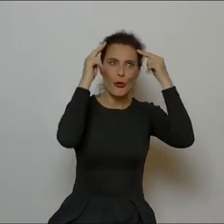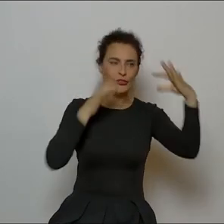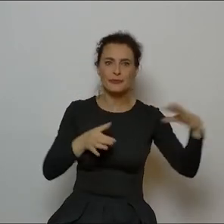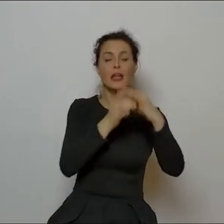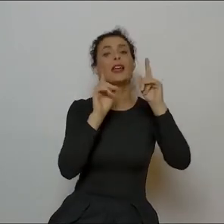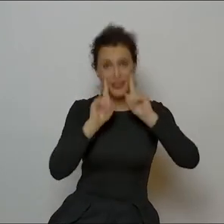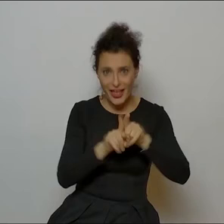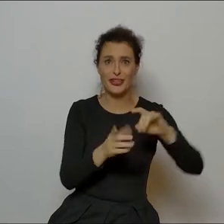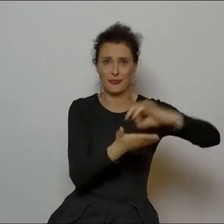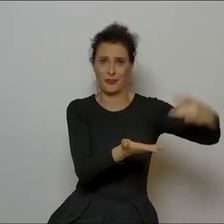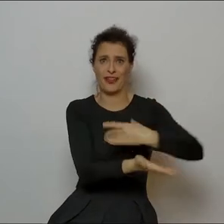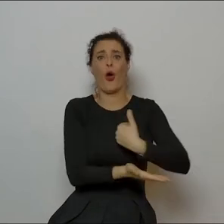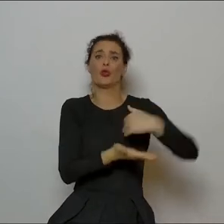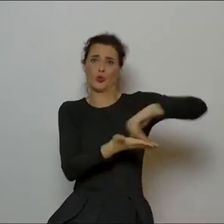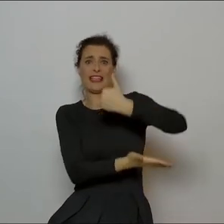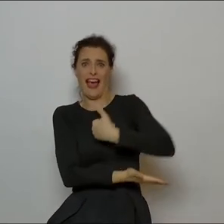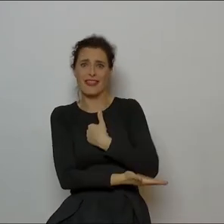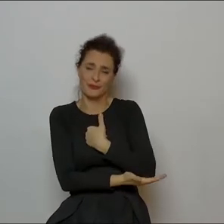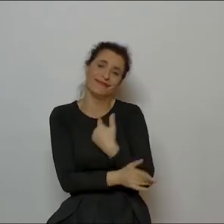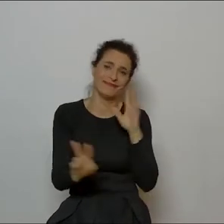odrzucana. Jak my tapa.